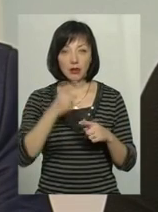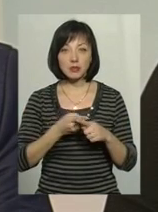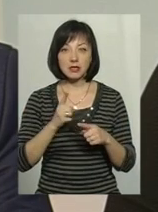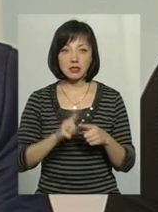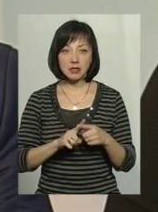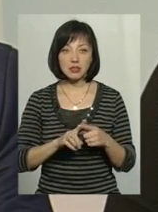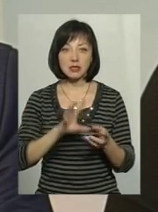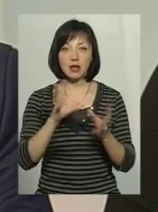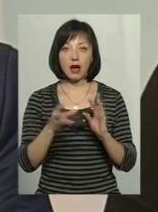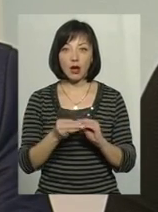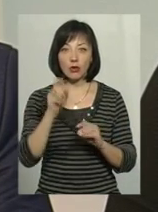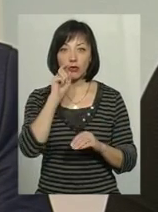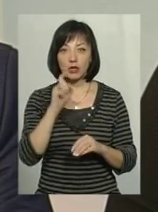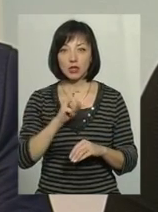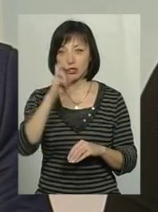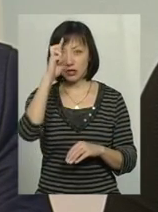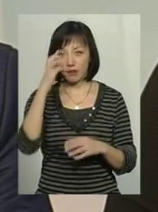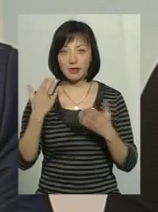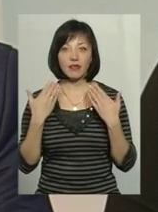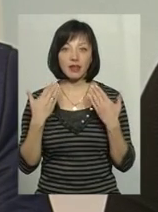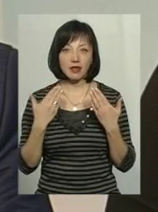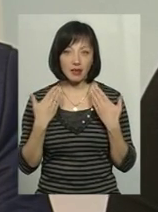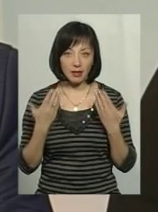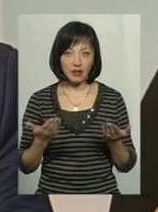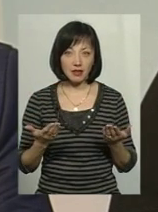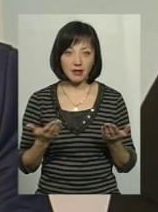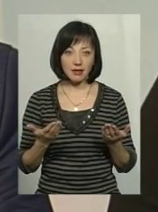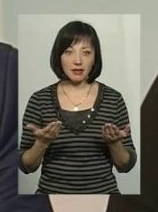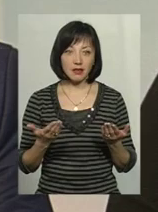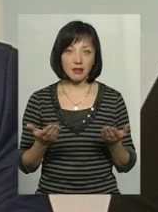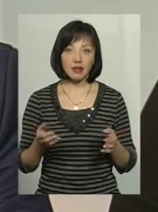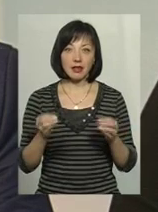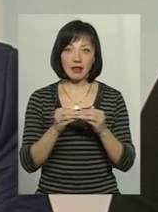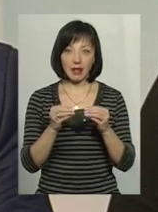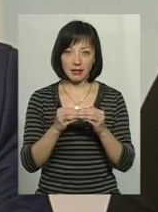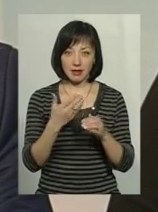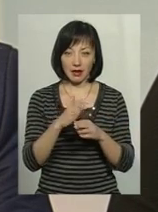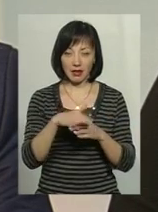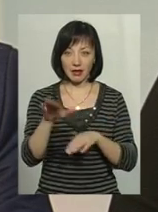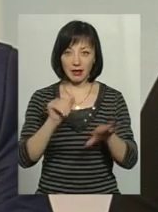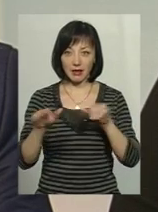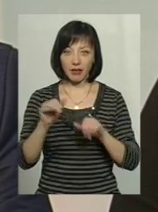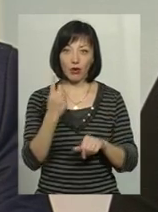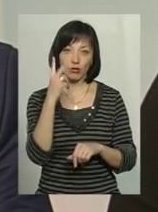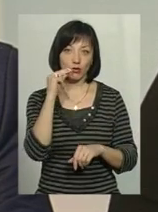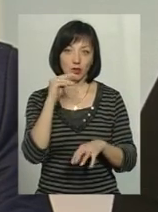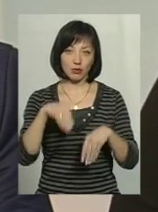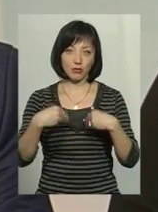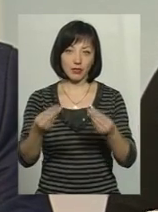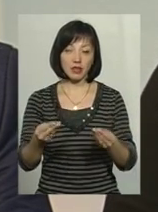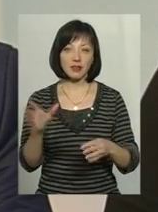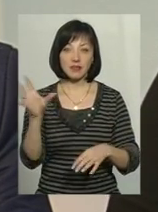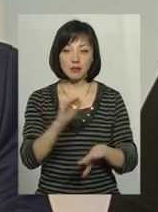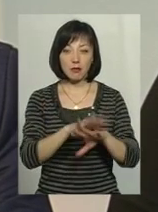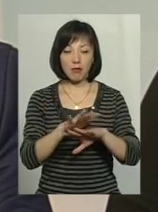загальноукраїнський державний вихідний. І тут порядка 10 кредитів, які видані одною датою. І